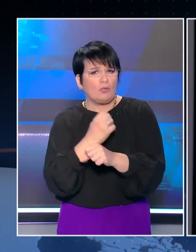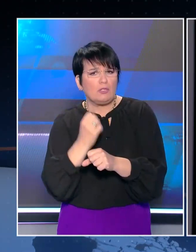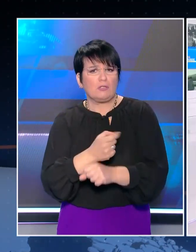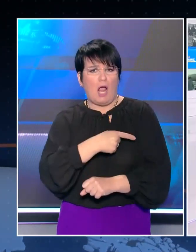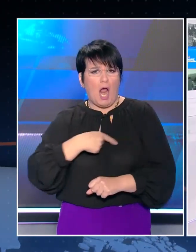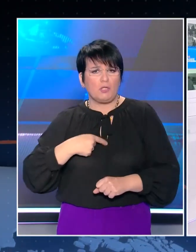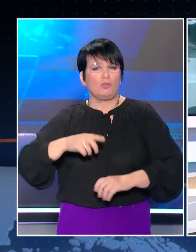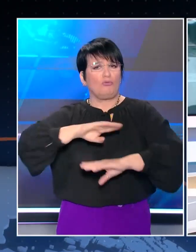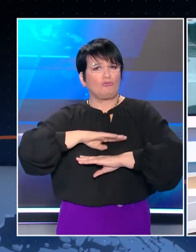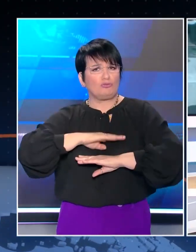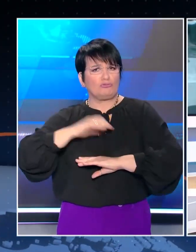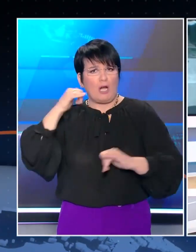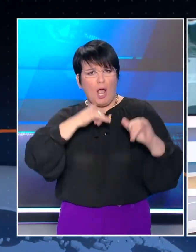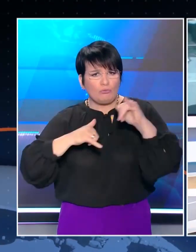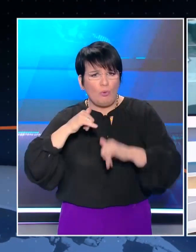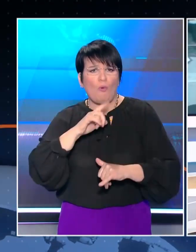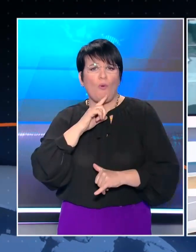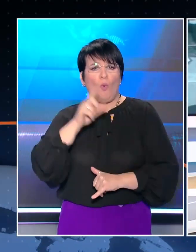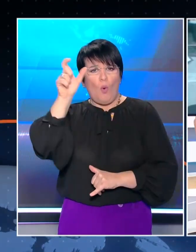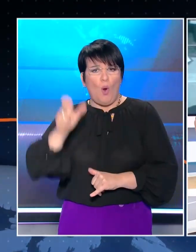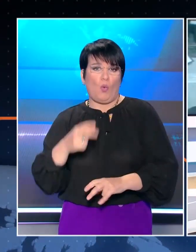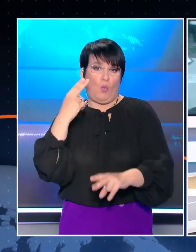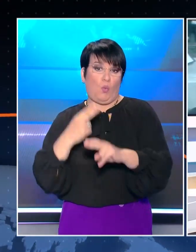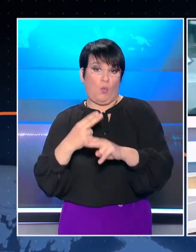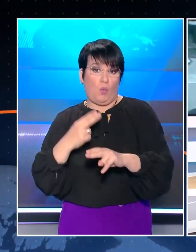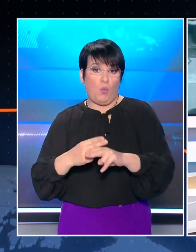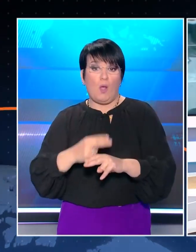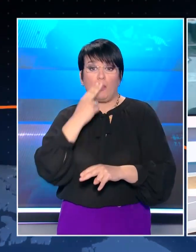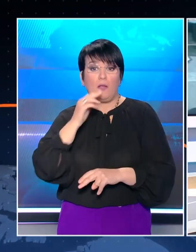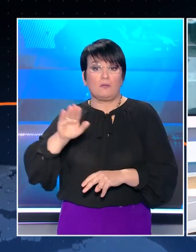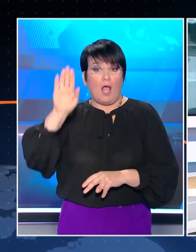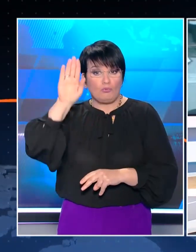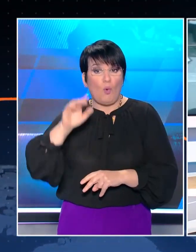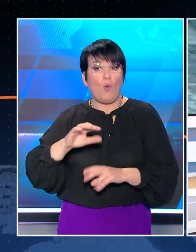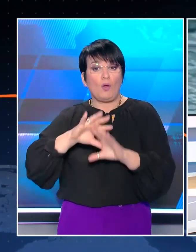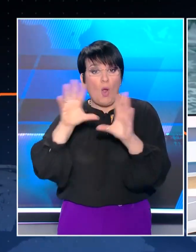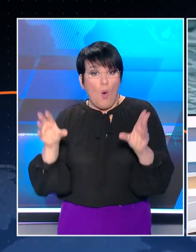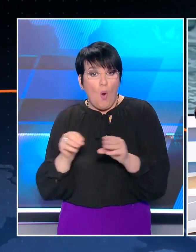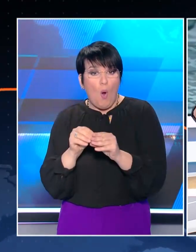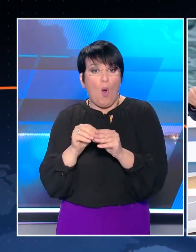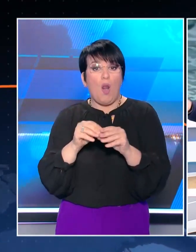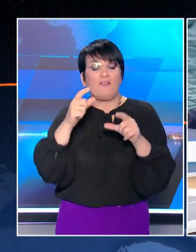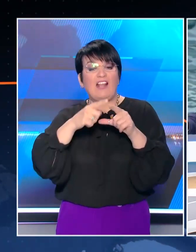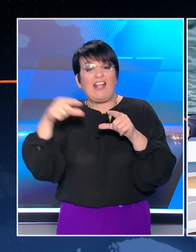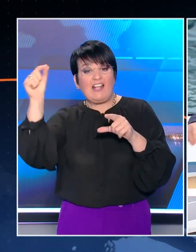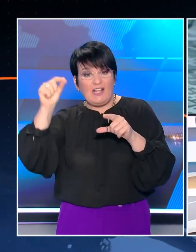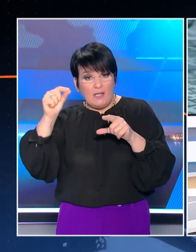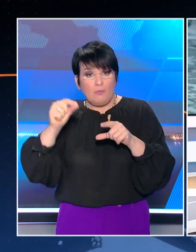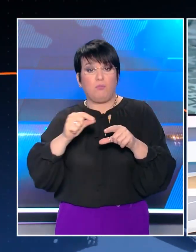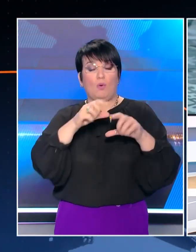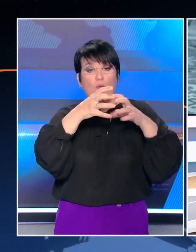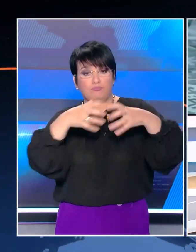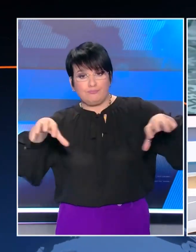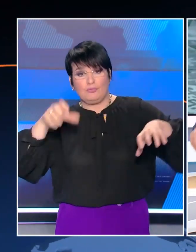αρχηγός των ενόπλων δυνάμεων. Ήταν μοιραίος, οδήγησε τη δικατορία η οποία οδήγησε στη Μιση Κύπρο, στην Τουρκία,